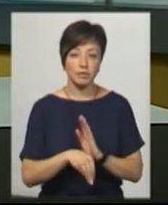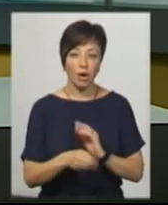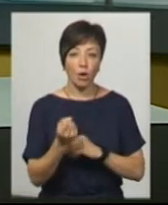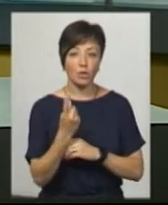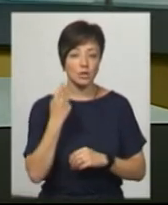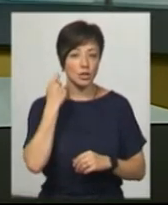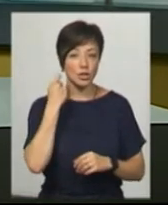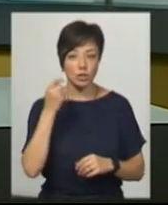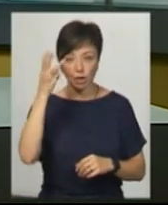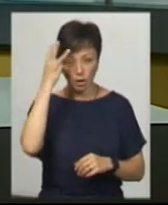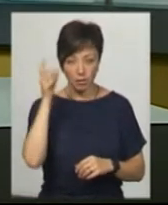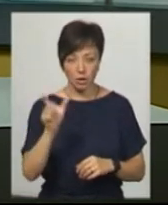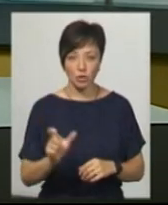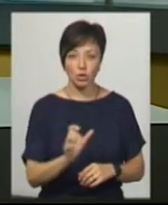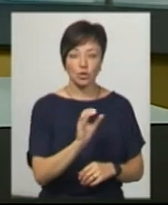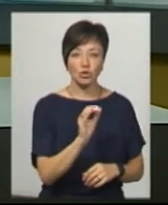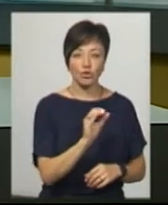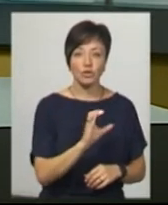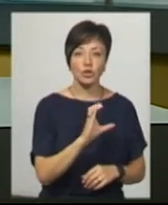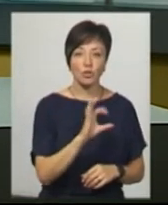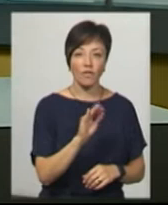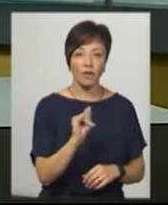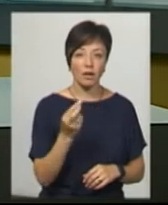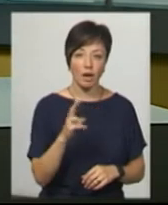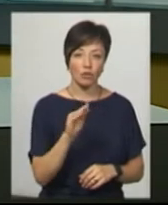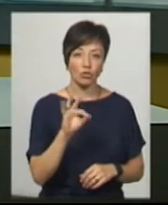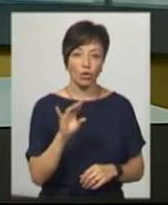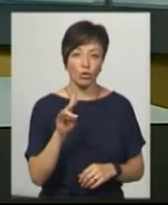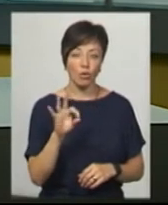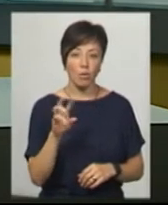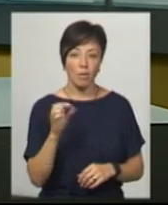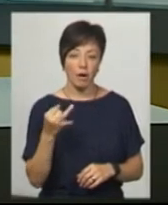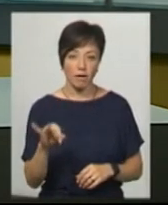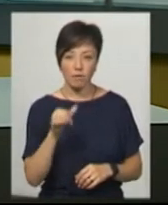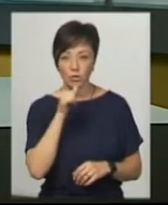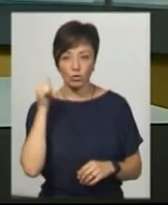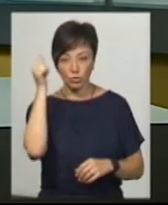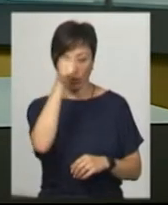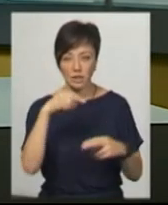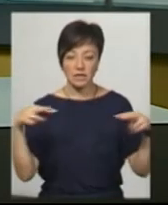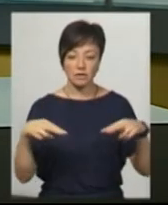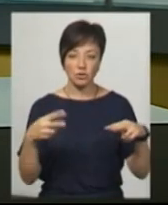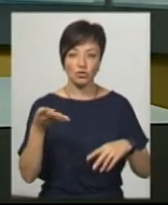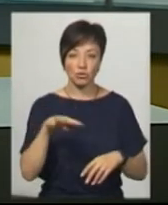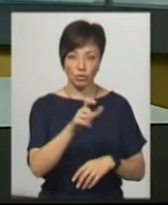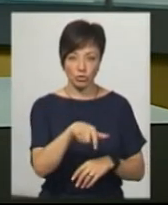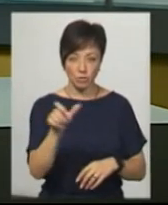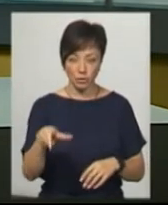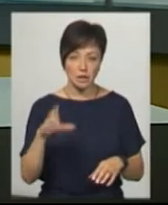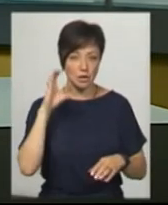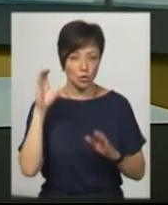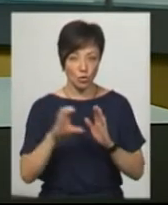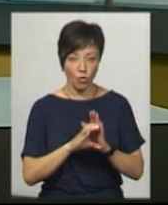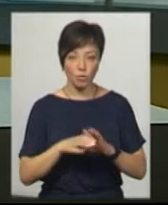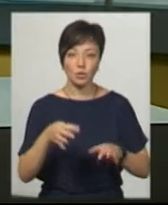11-річна хмельничанка Софія Чорнобай у жовтні минулого року. Свідчення чотирьох свідків сьогодні заслугали на черговому